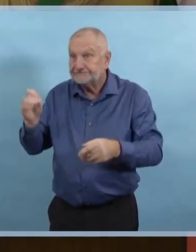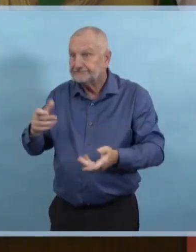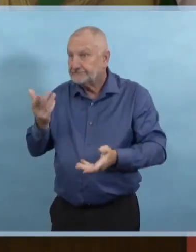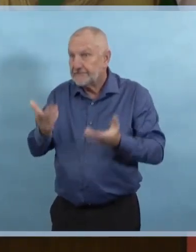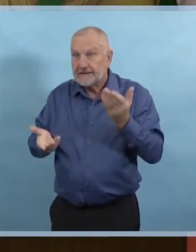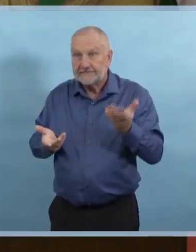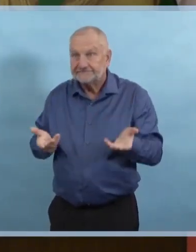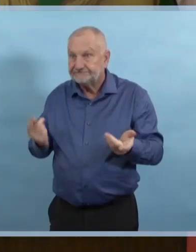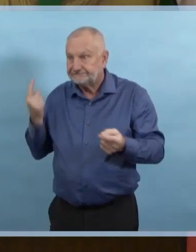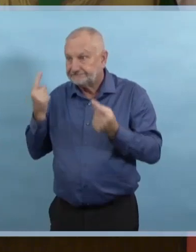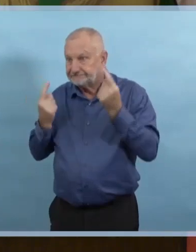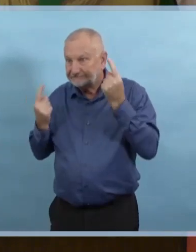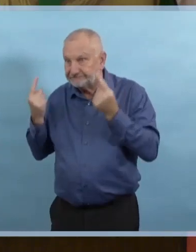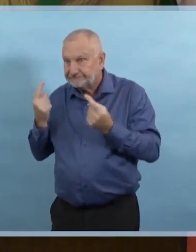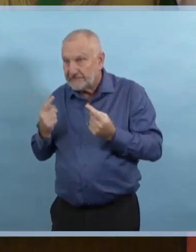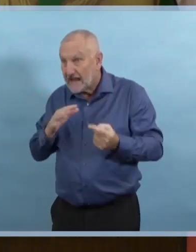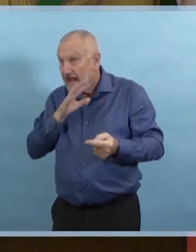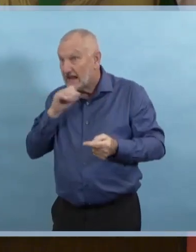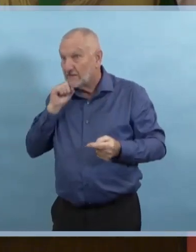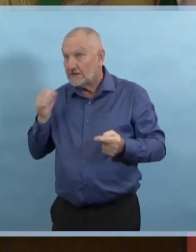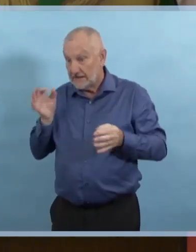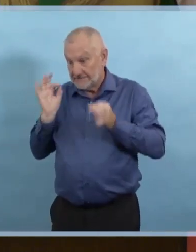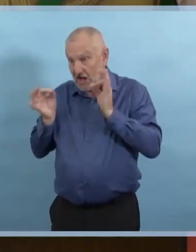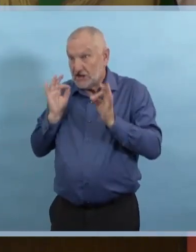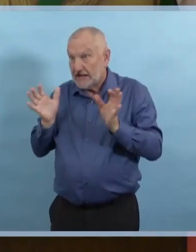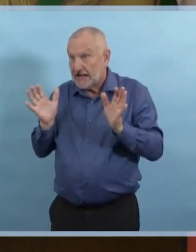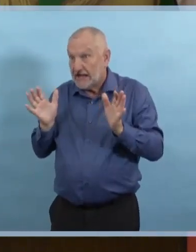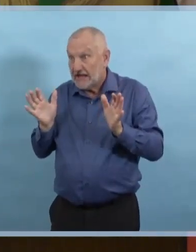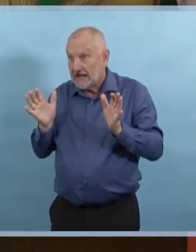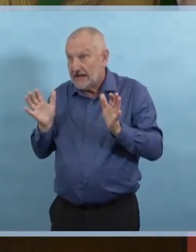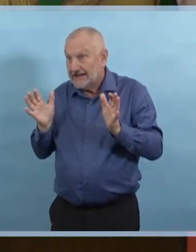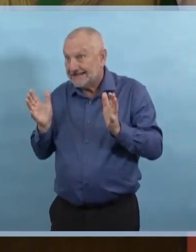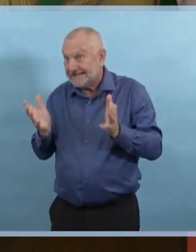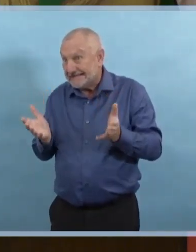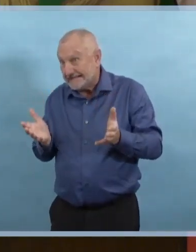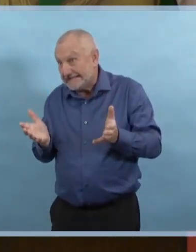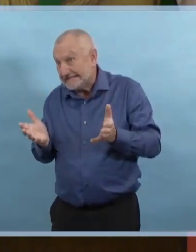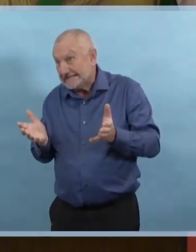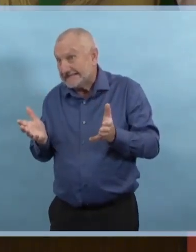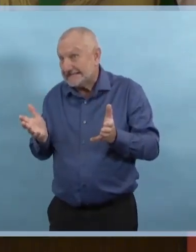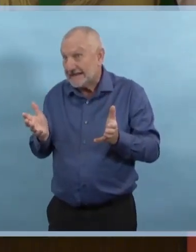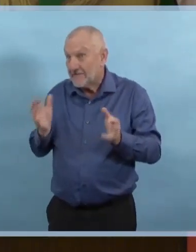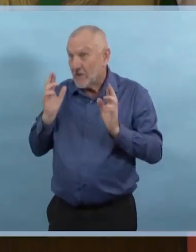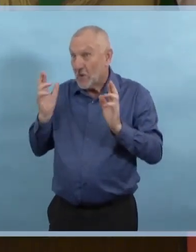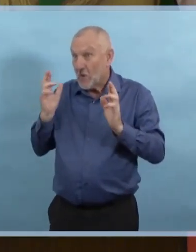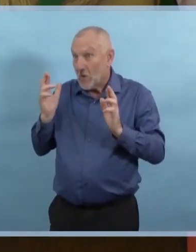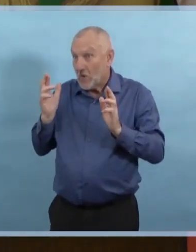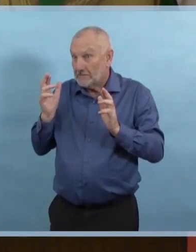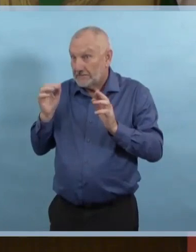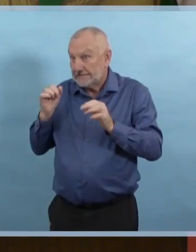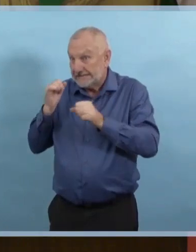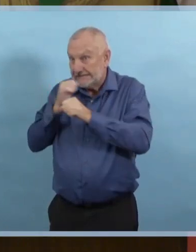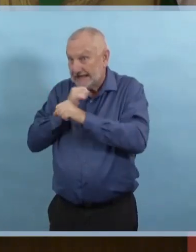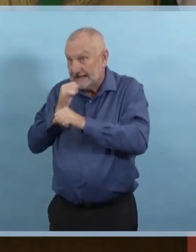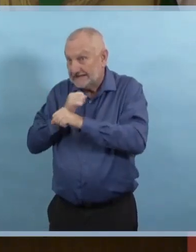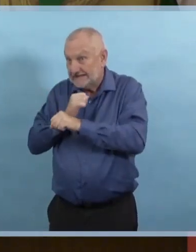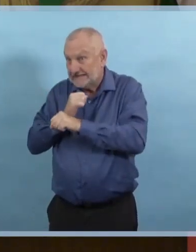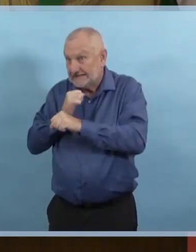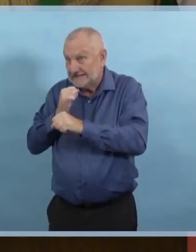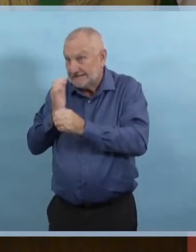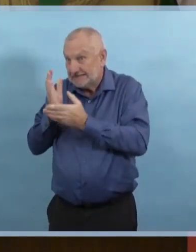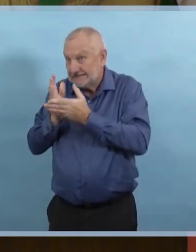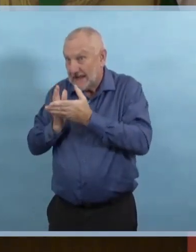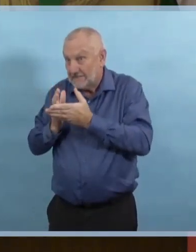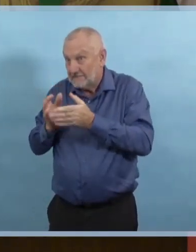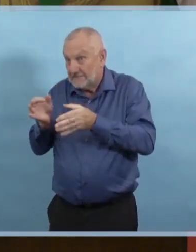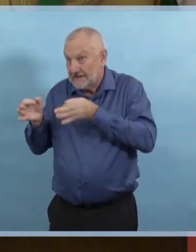ces chiffres et certaines de ces explications vous ont découragé de faire. Premièrement, c'est contre la loi vu les